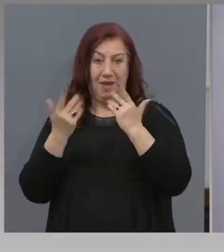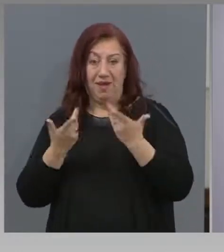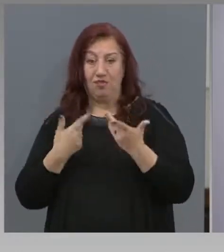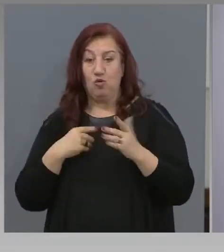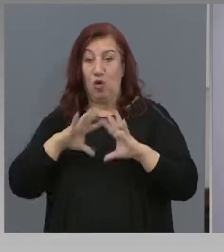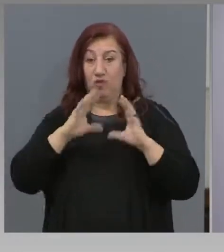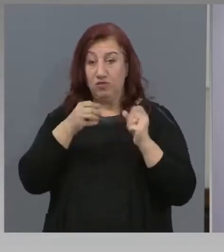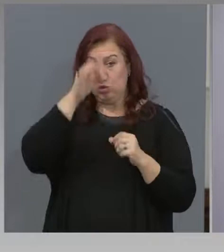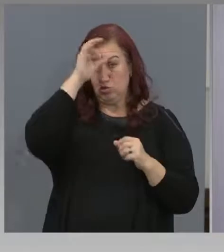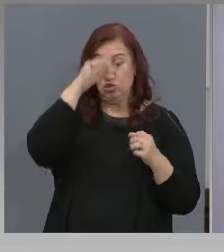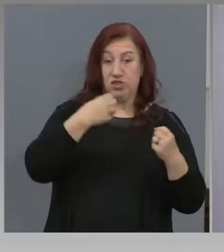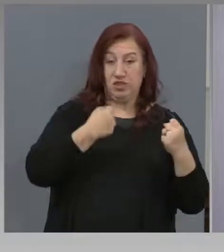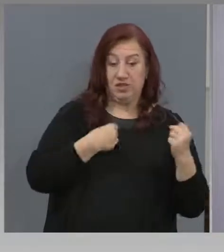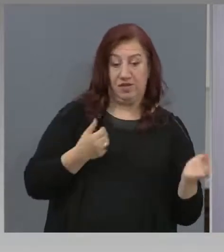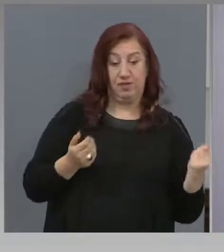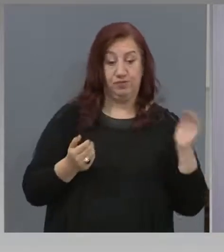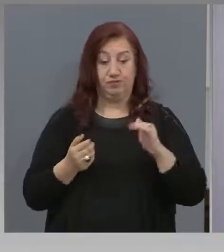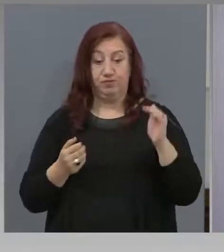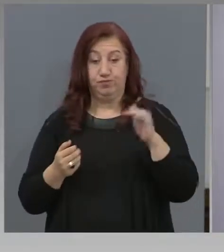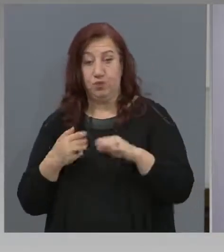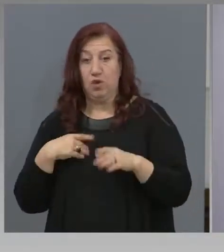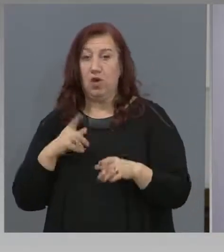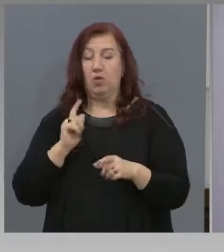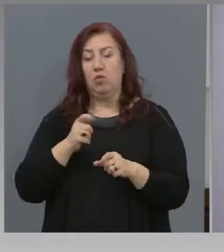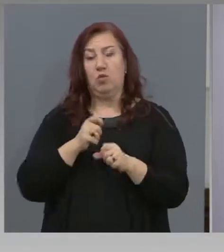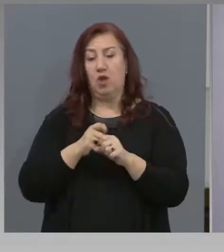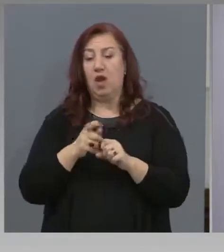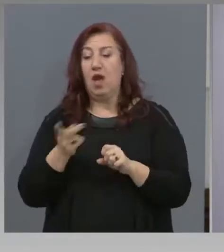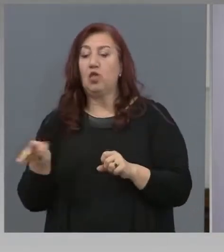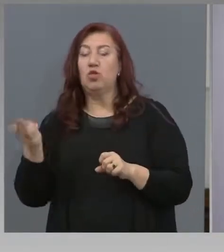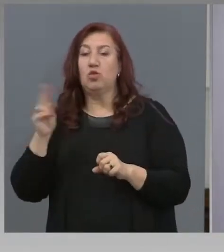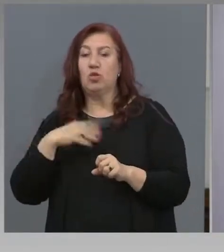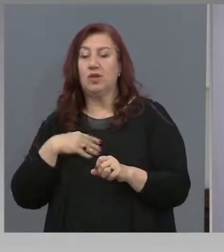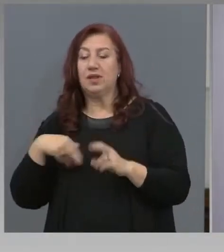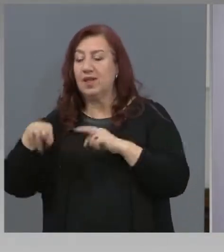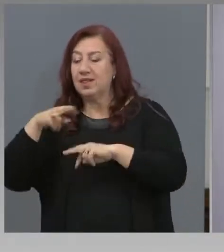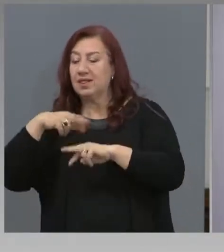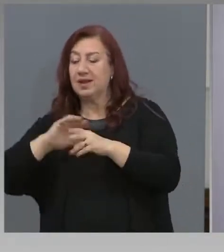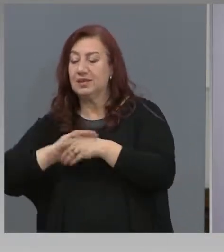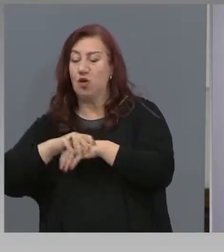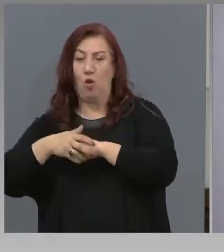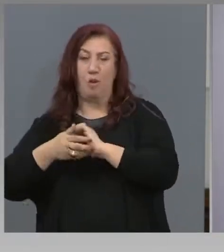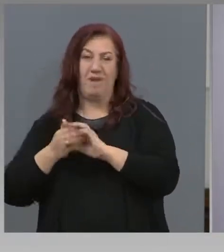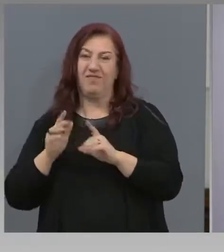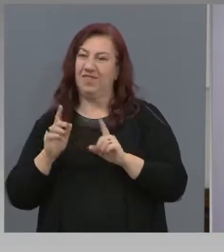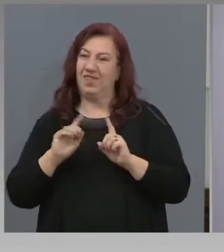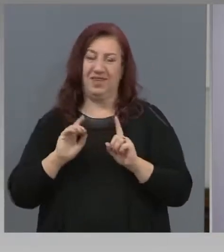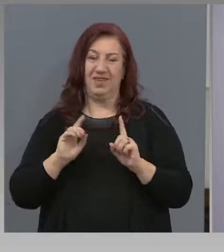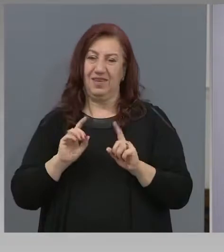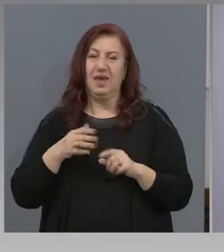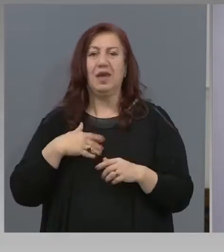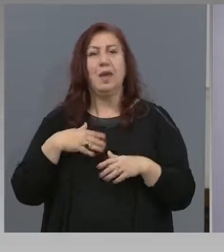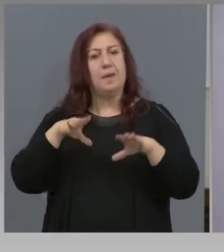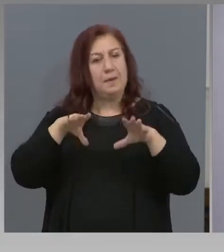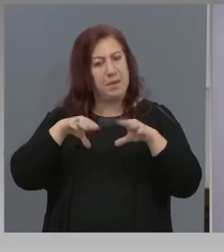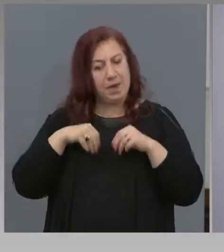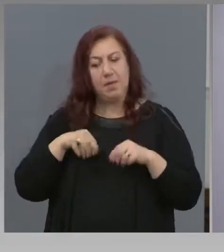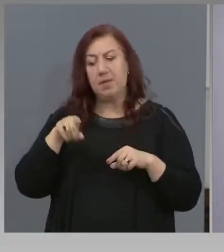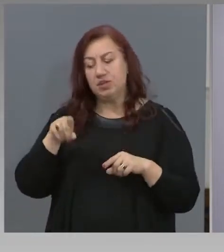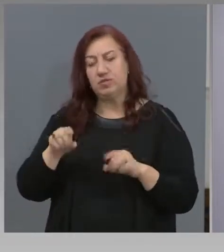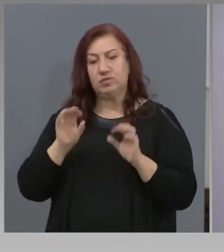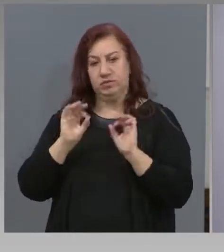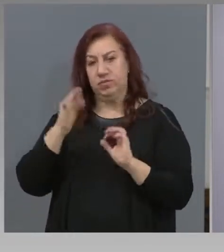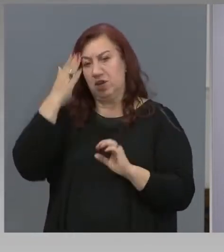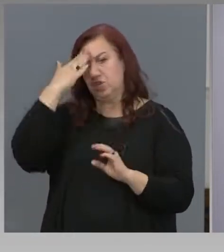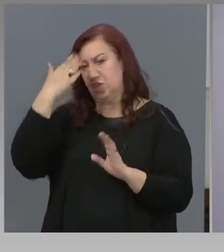други ученици, които могат да намерят обективни причини по отношение на първия изпит. Приемаме, че тези обективни причини